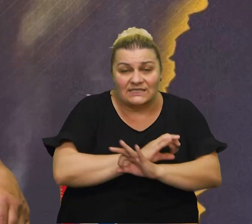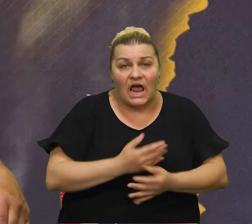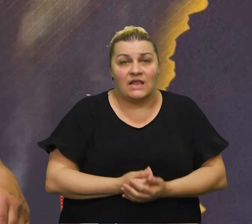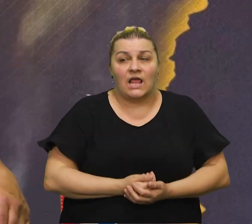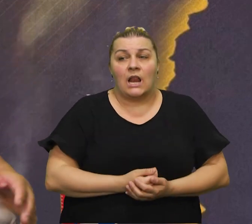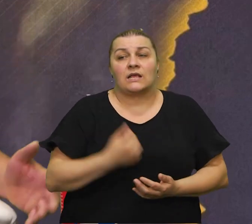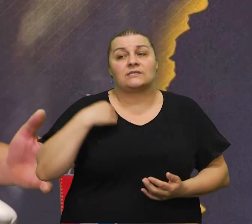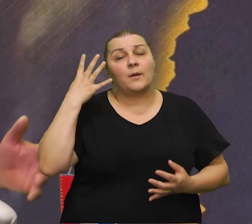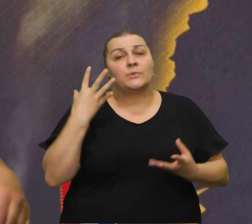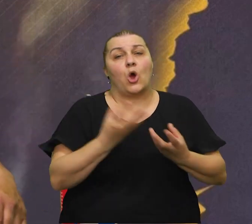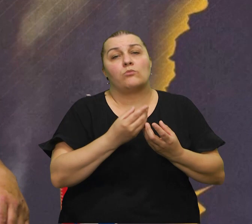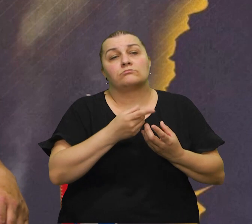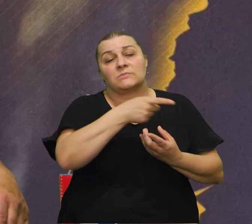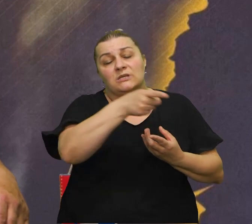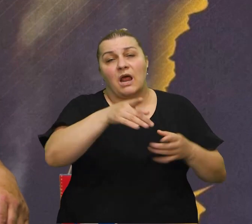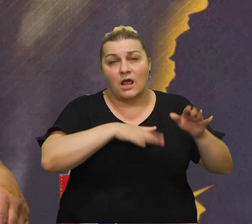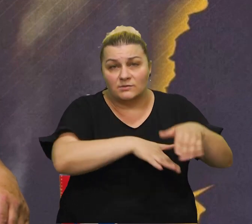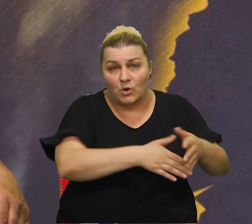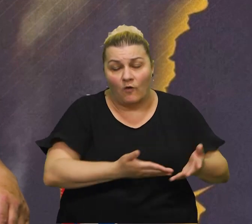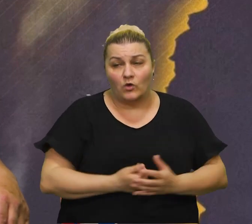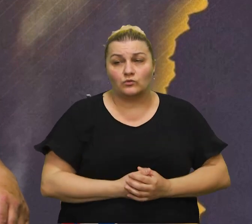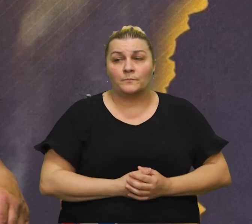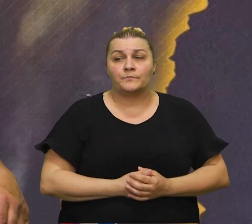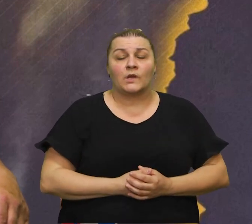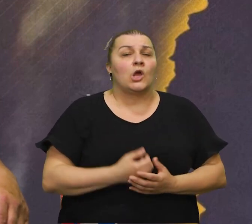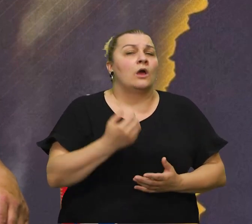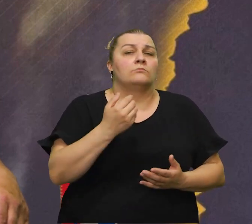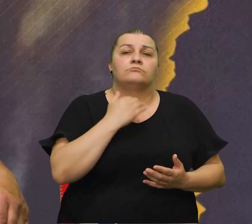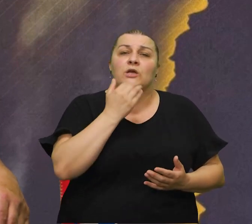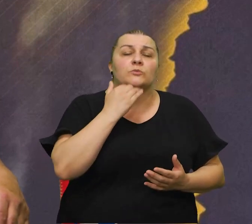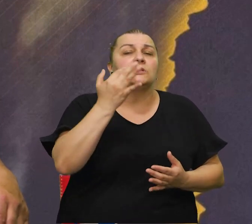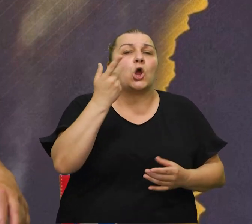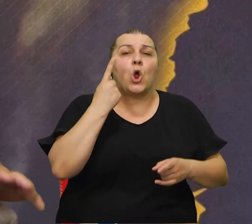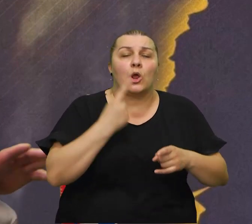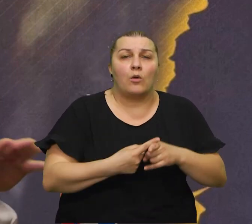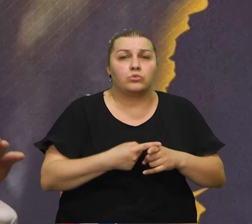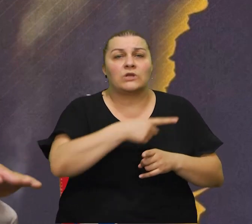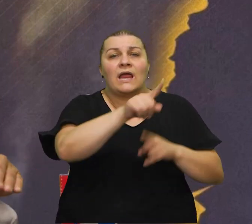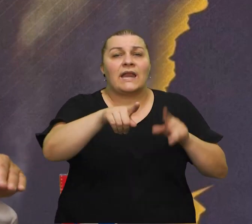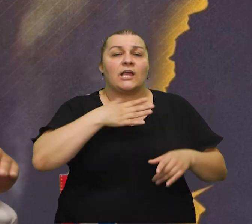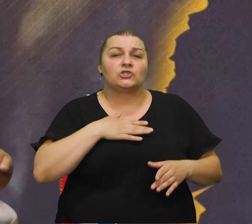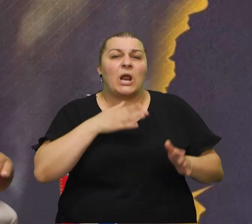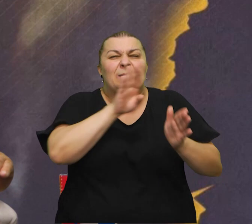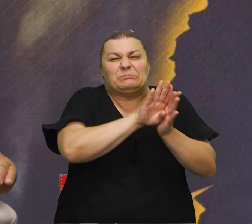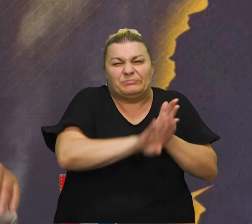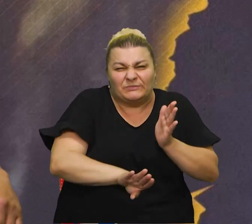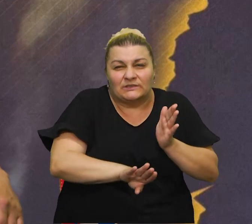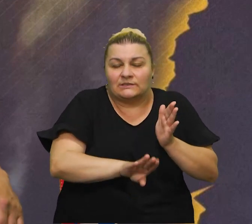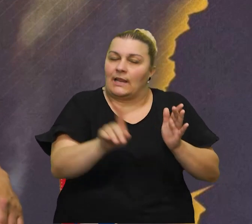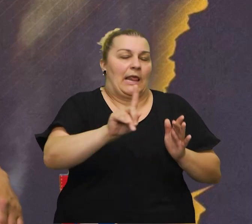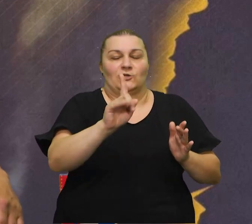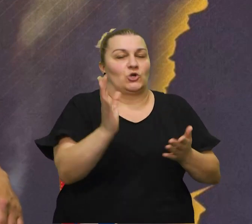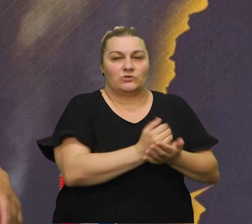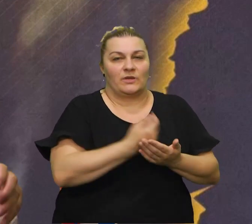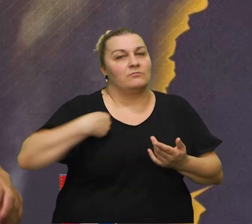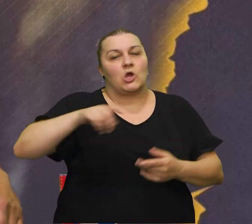nastradali kojima sam bila na pogrebu znači oluja koliko gotovi neki hoće minimalizirat e